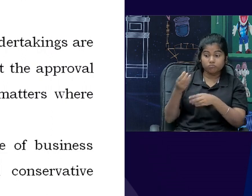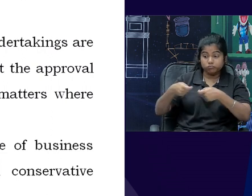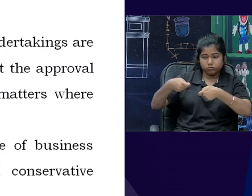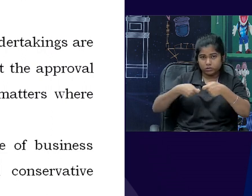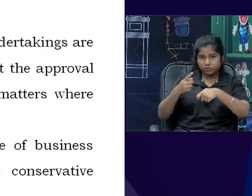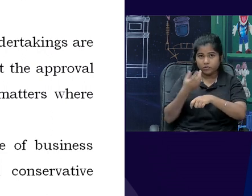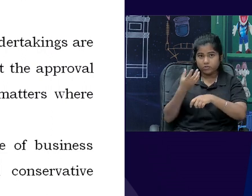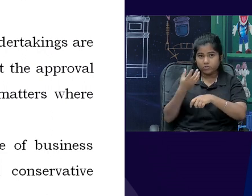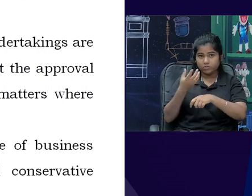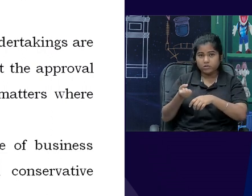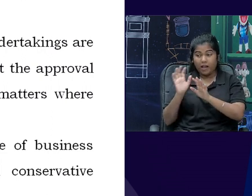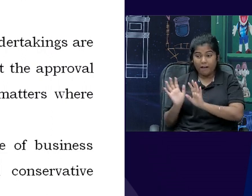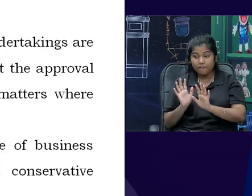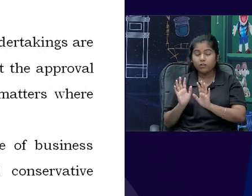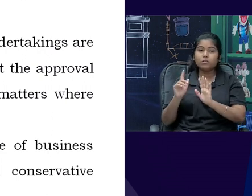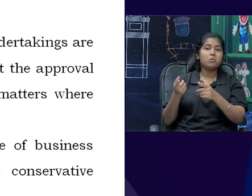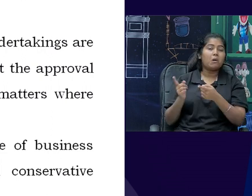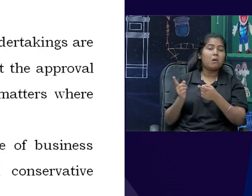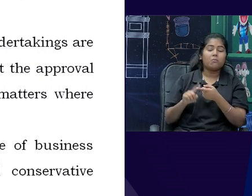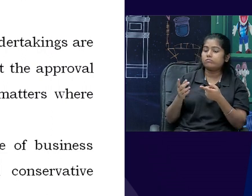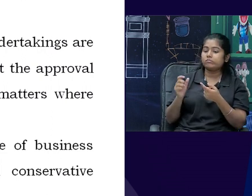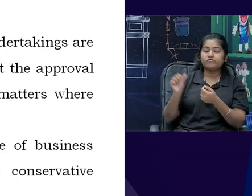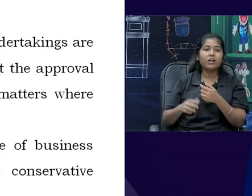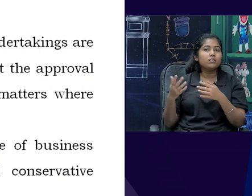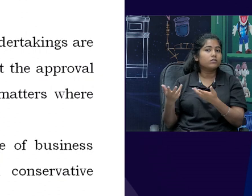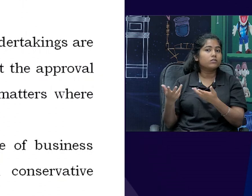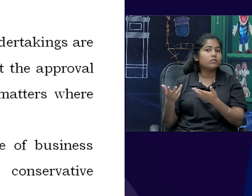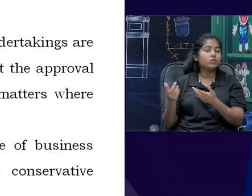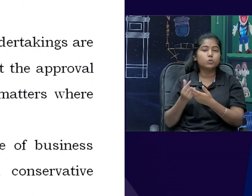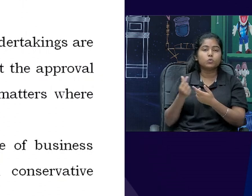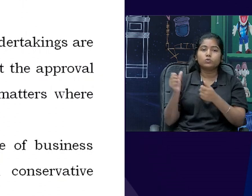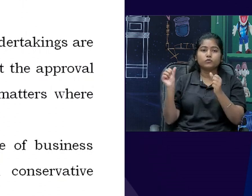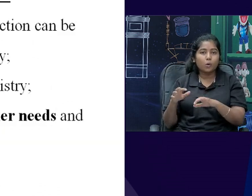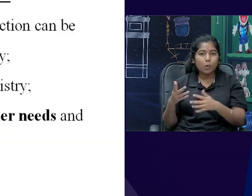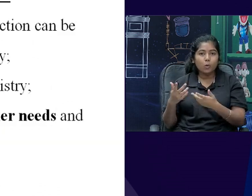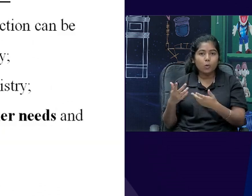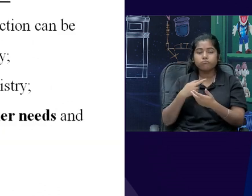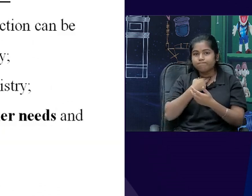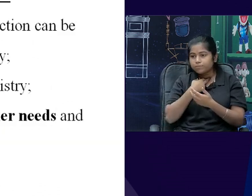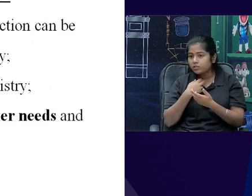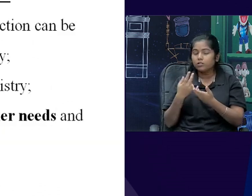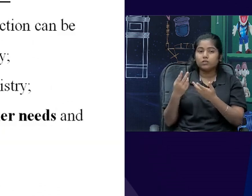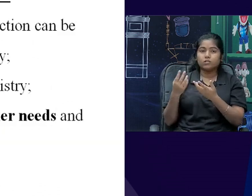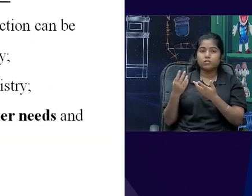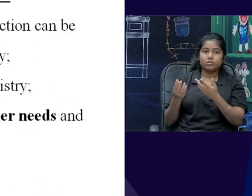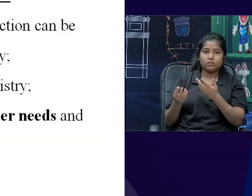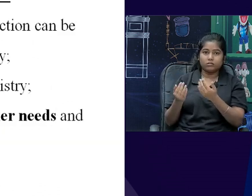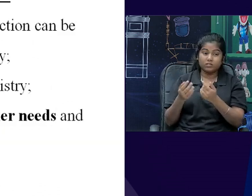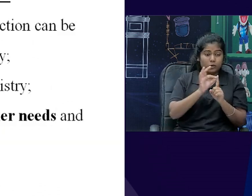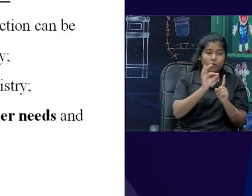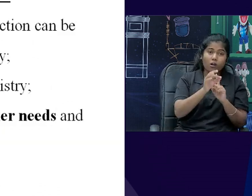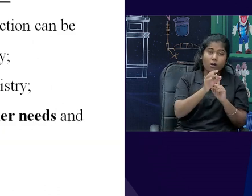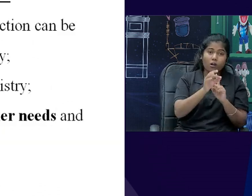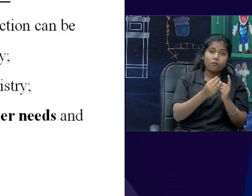माइंसेट से decisions हो रहे हैं, क्योंकि बूर कॉशिस, conservative, risk-taking नहीं है, जो private sector में